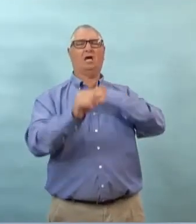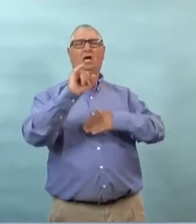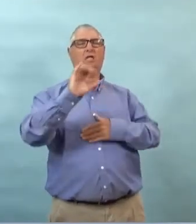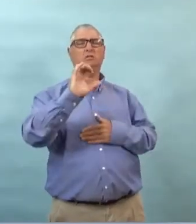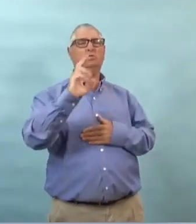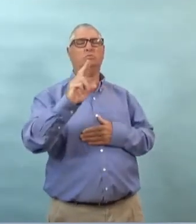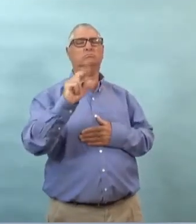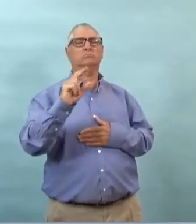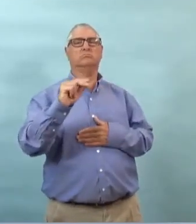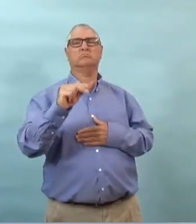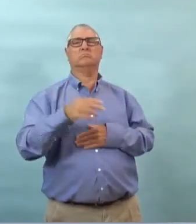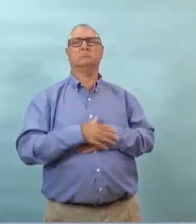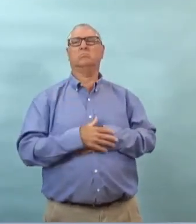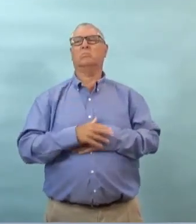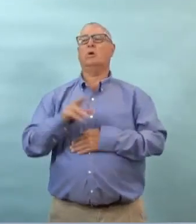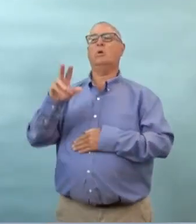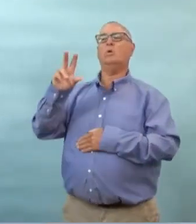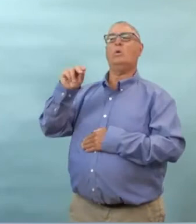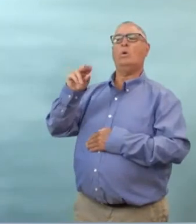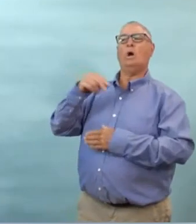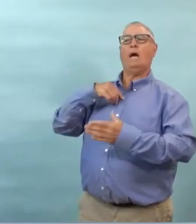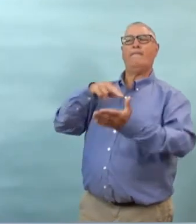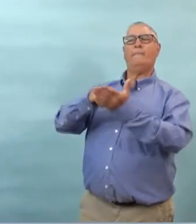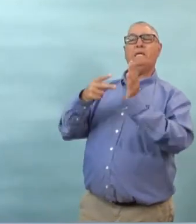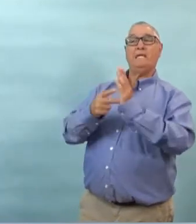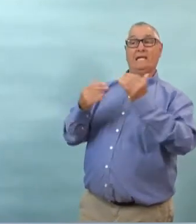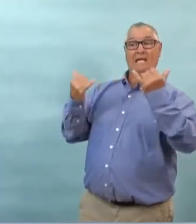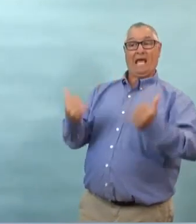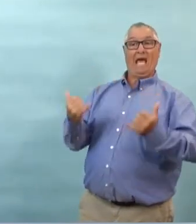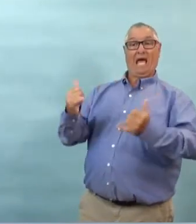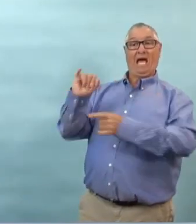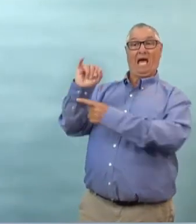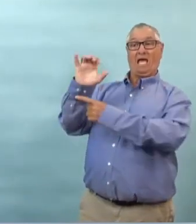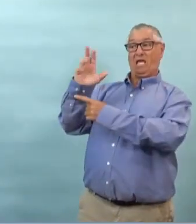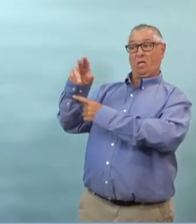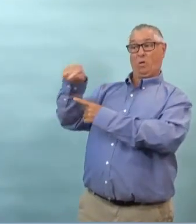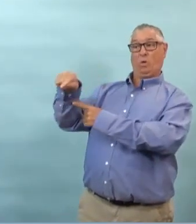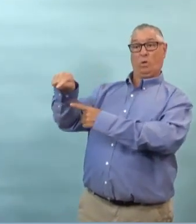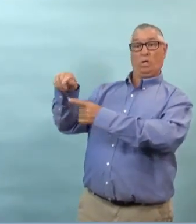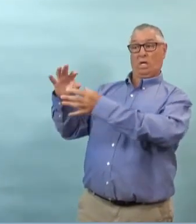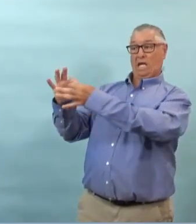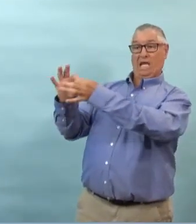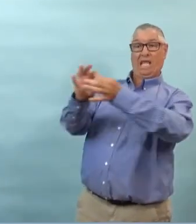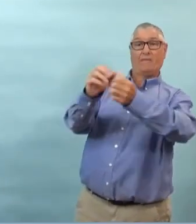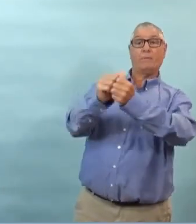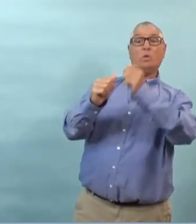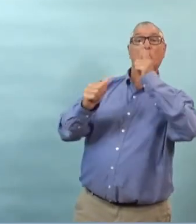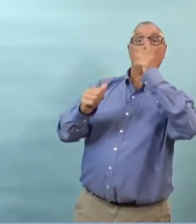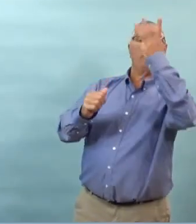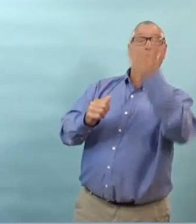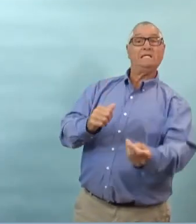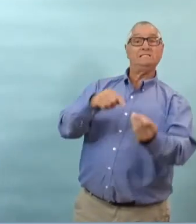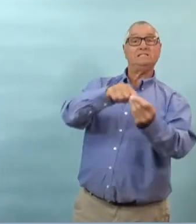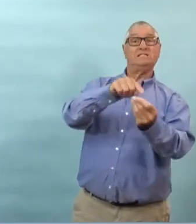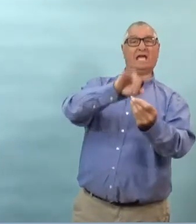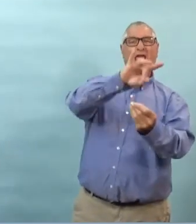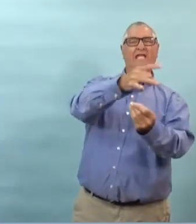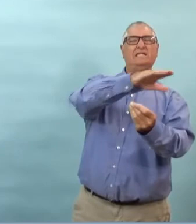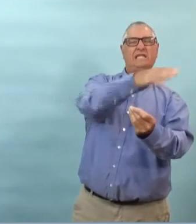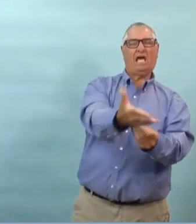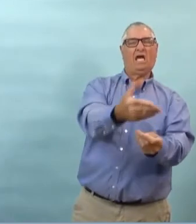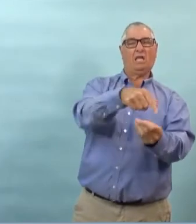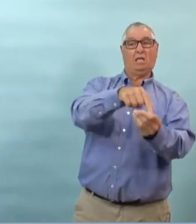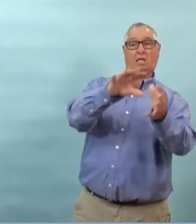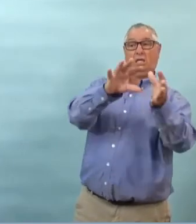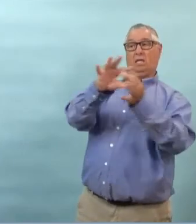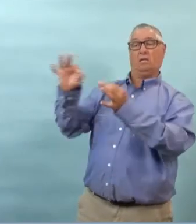huitième décès n'était pas une personne qui était aux soins intensifs je ne crois pas mais est ce que cette personne était liée à quelqu'un qui se trouve aux soins intensifs ça je